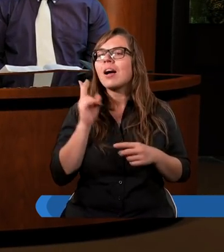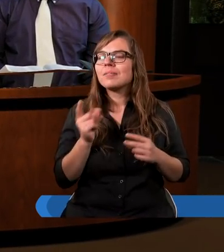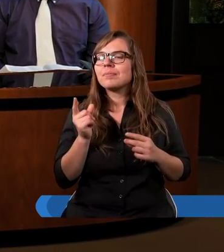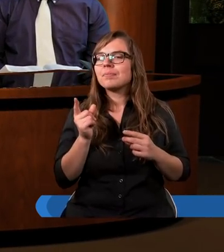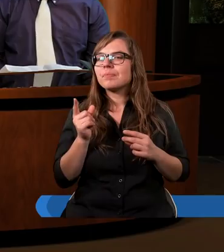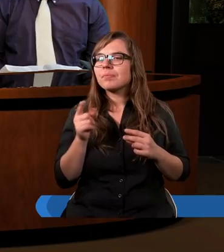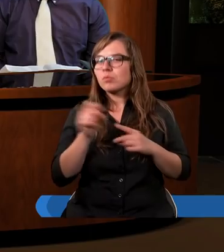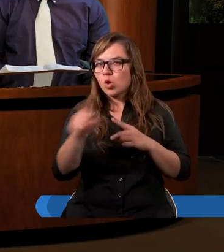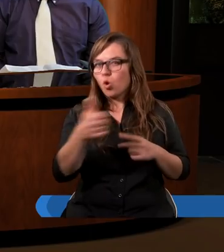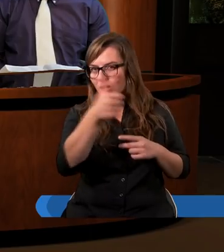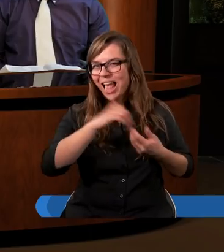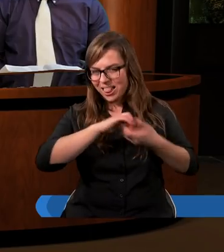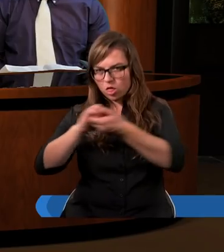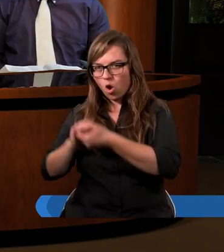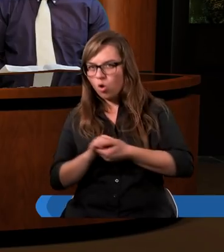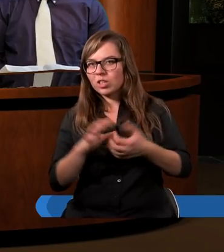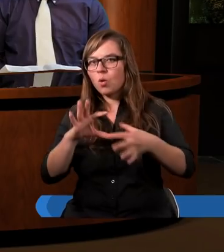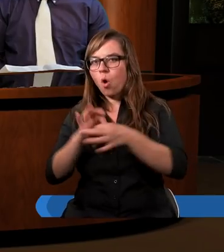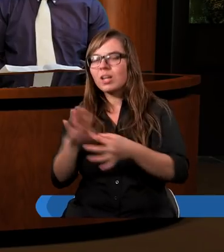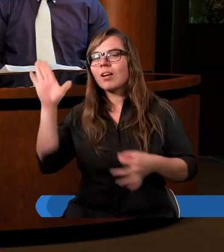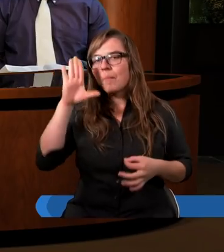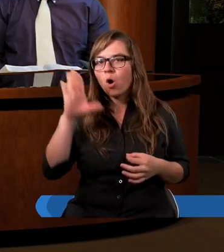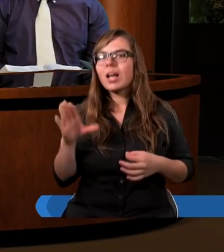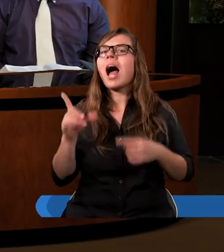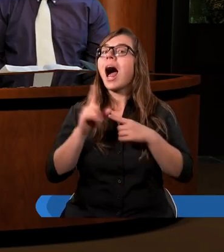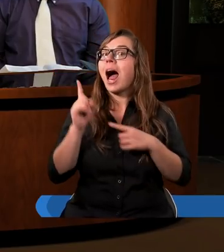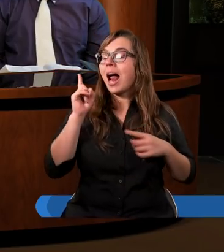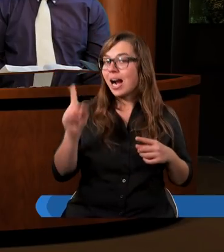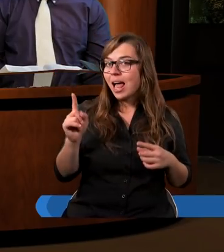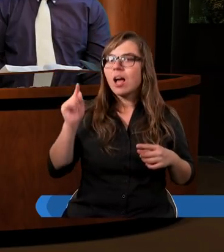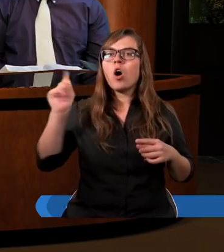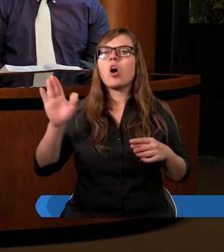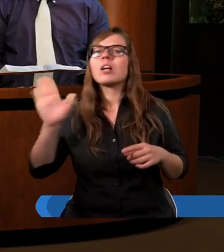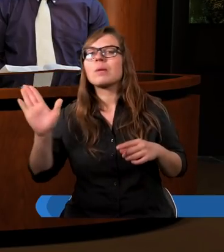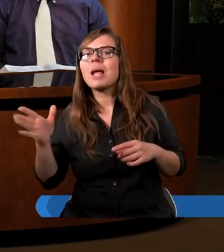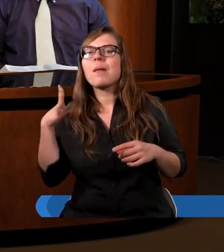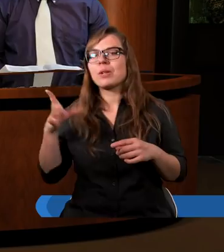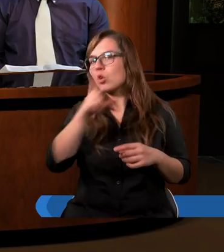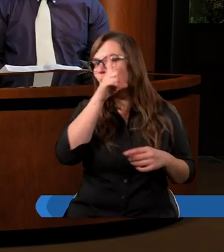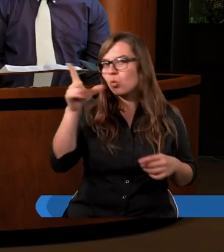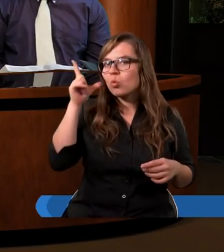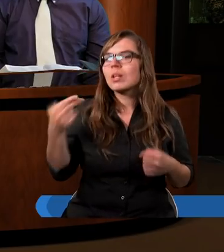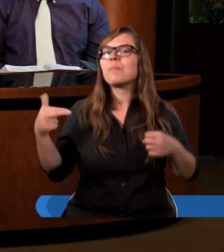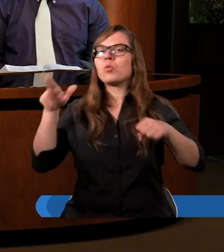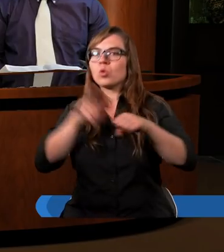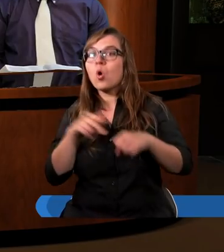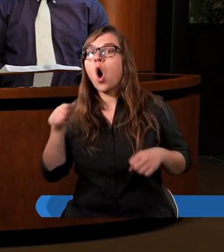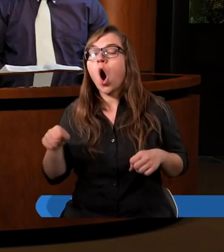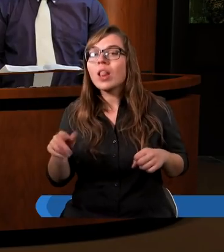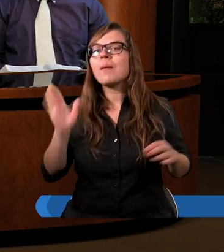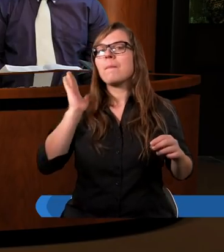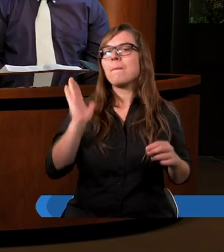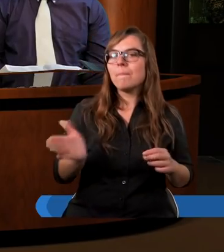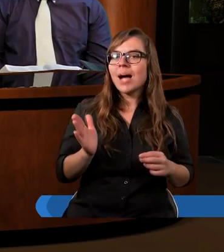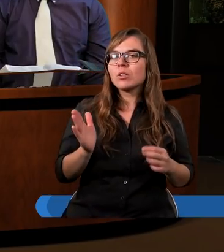do tej jedności, do tej łączności z Bogiem, ale oni mieli być ludem, który o tym będzie